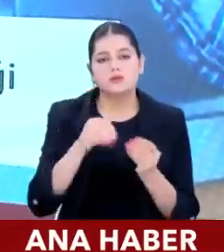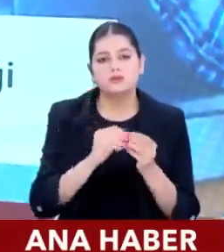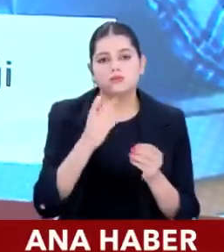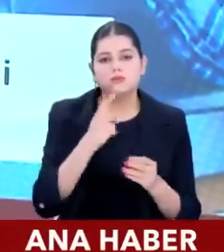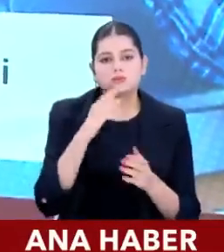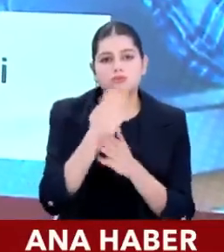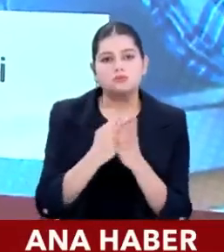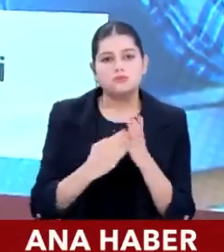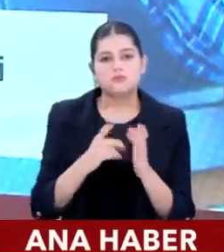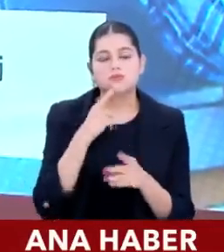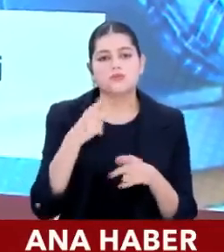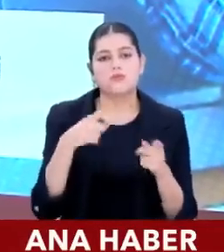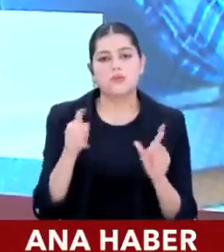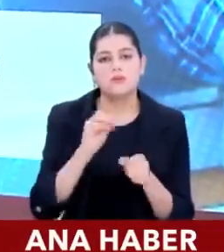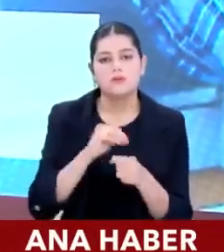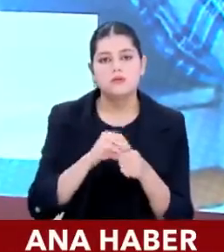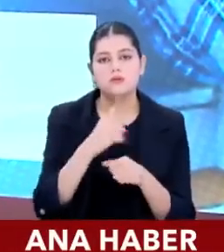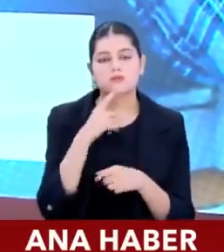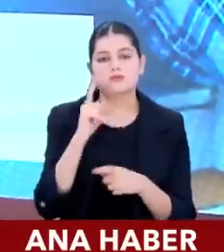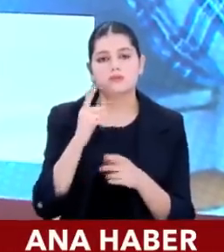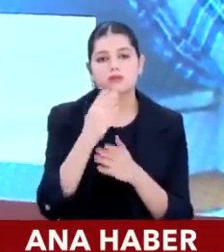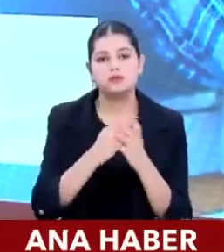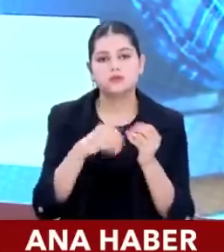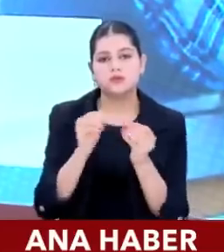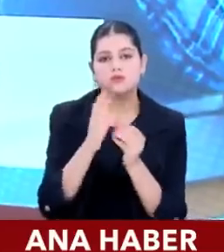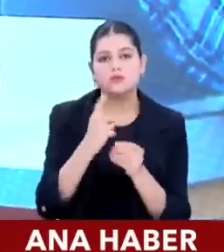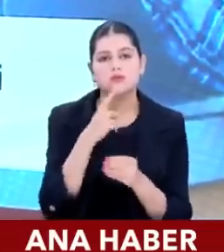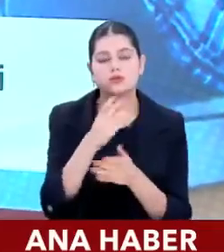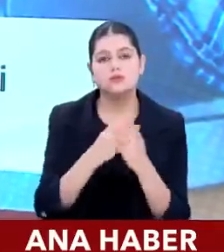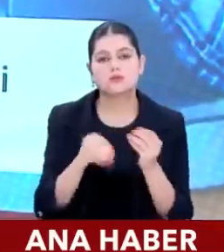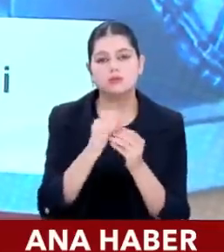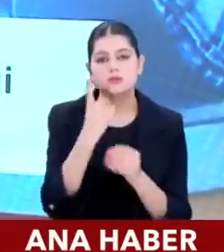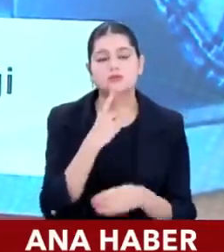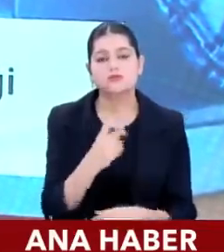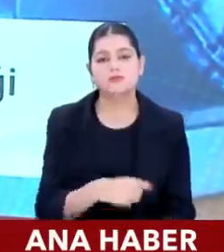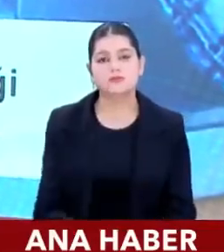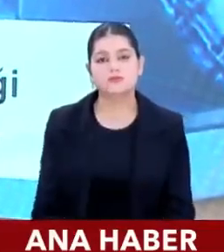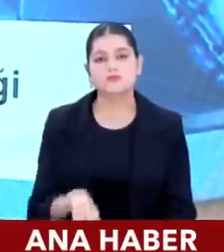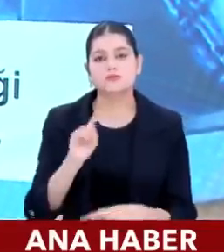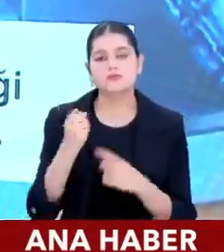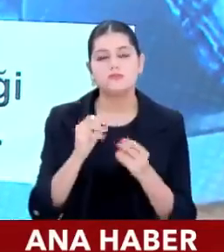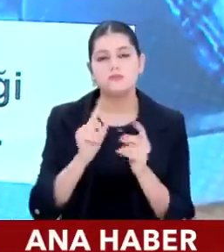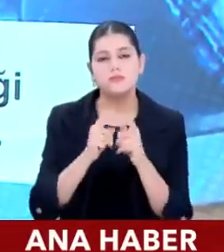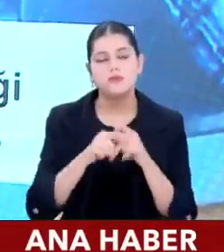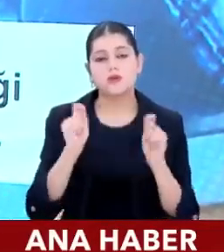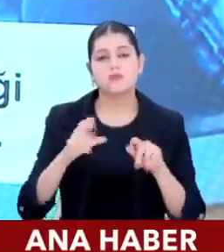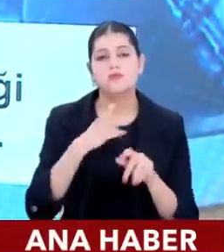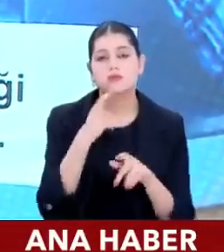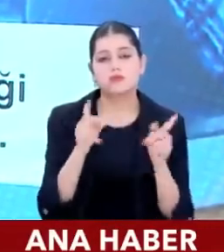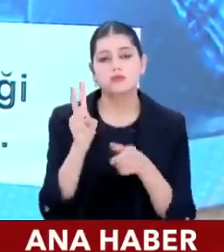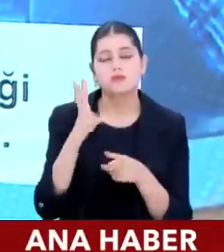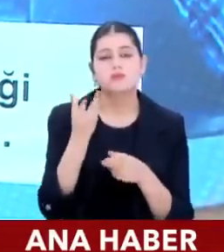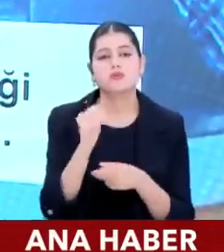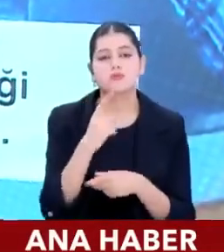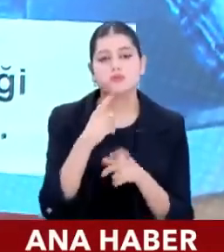Onun yarısı mı artık farklı bir şekilde bir ara zam olduğu için, aranın da arası bir zam olduğu için bir formül hesaplanıyor ama